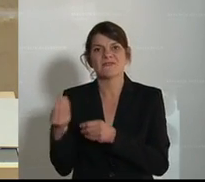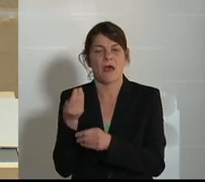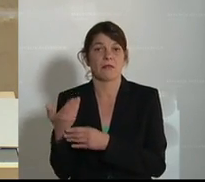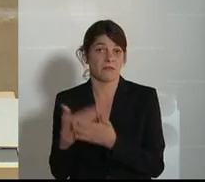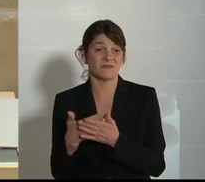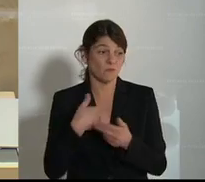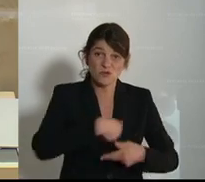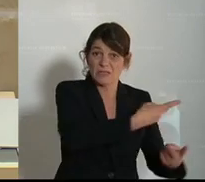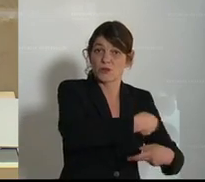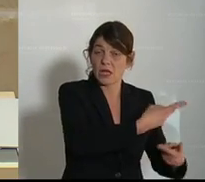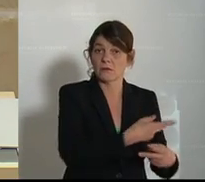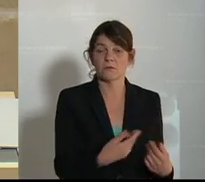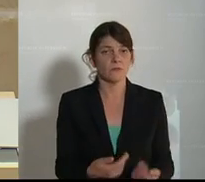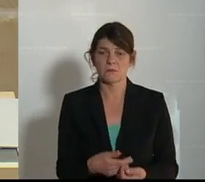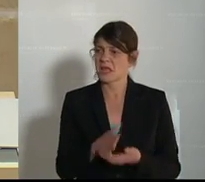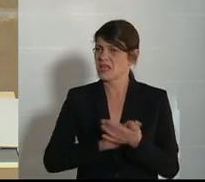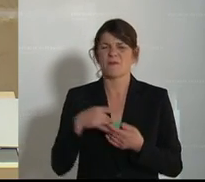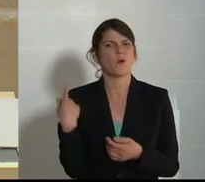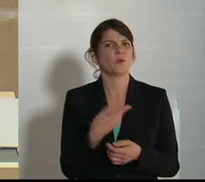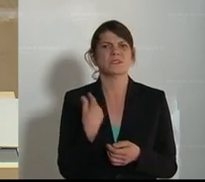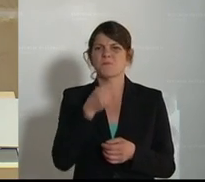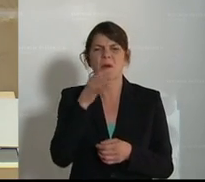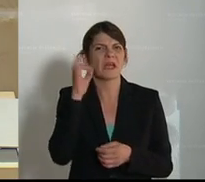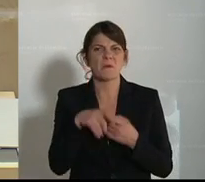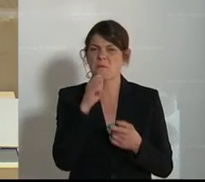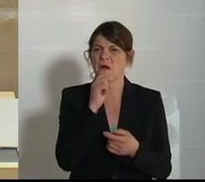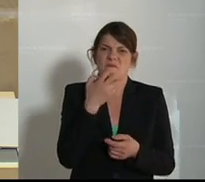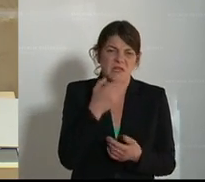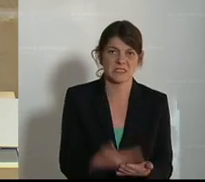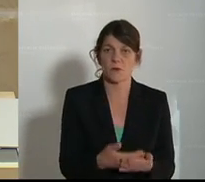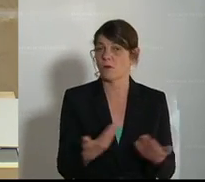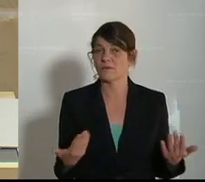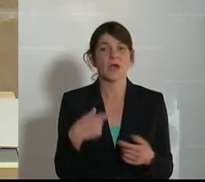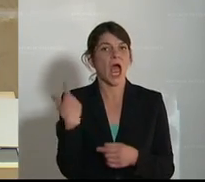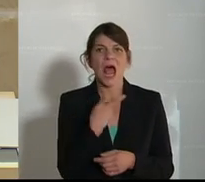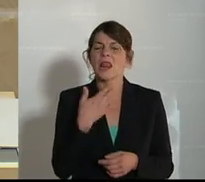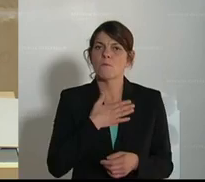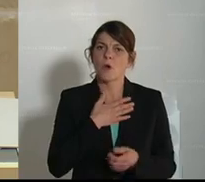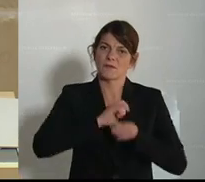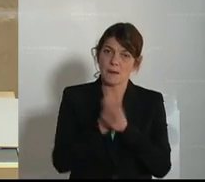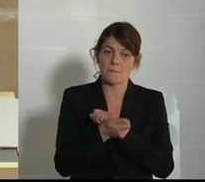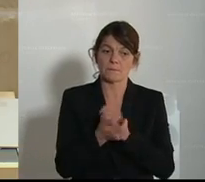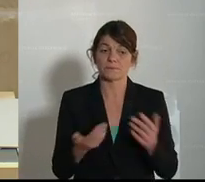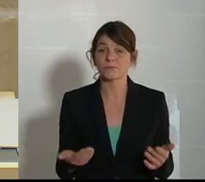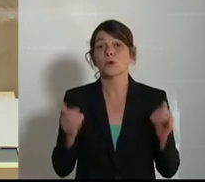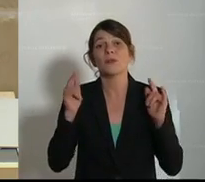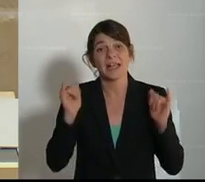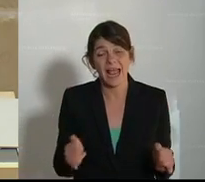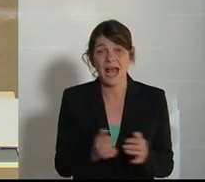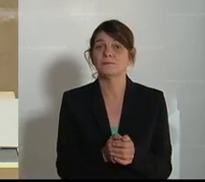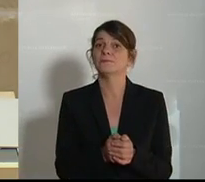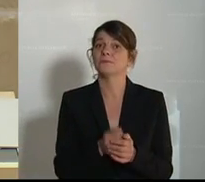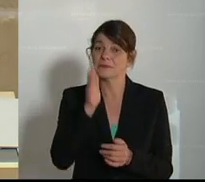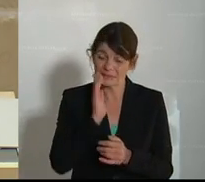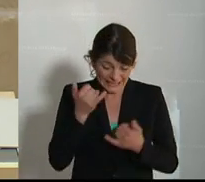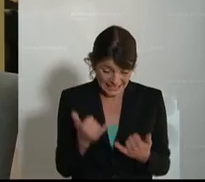dieses System. Und niemand von uns Bäuerinnen und Bauern mag das und jeder und jede von uns möchte das verändern. Und ja, setzen wir